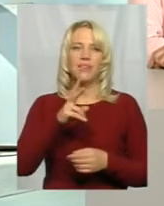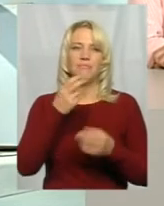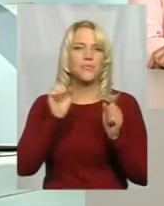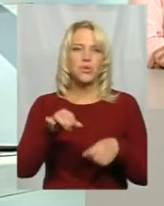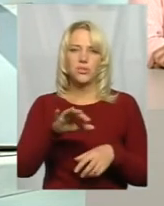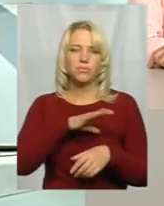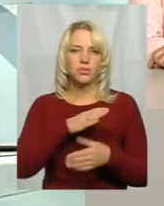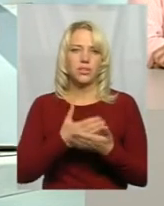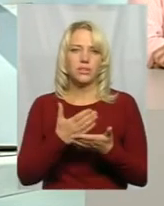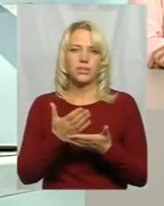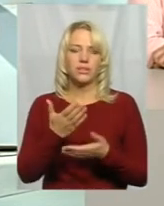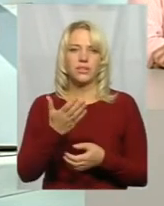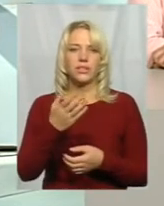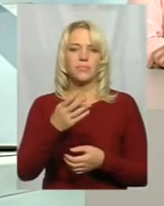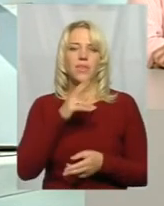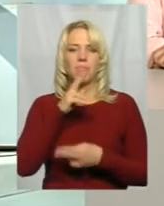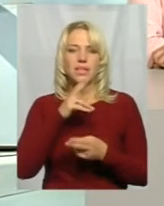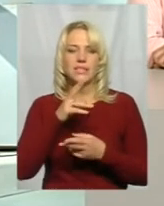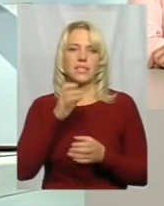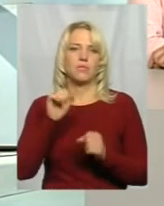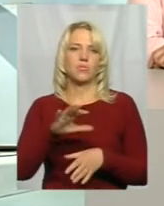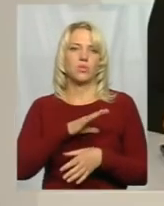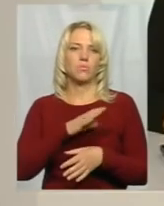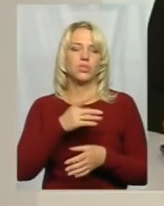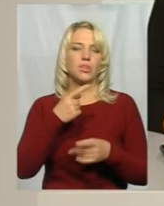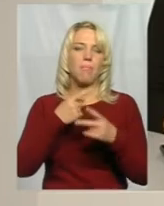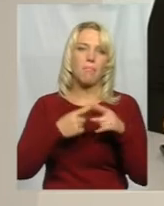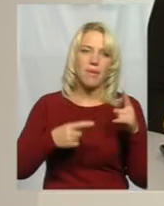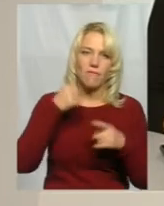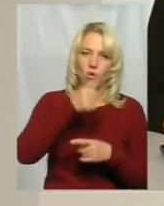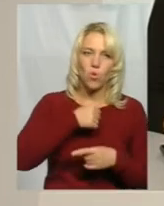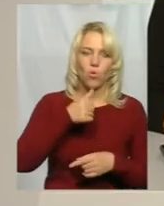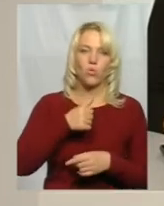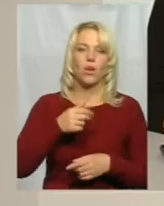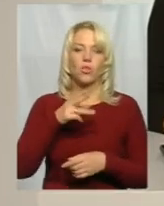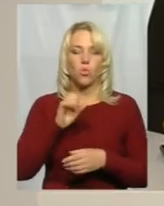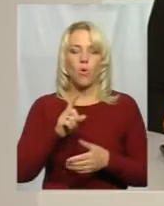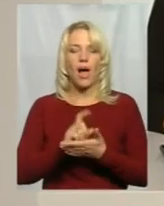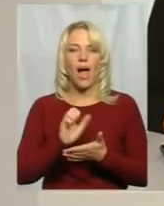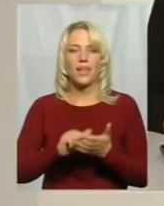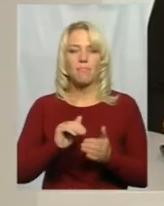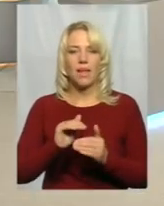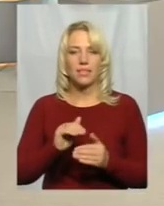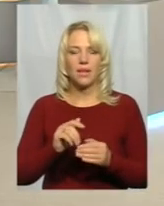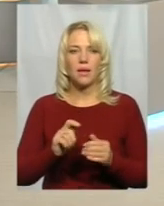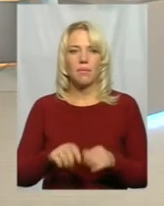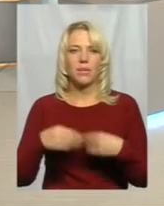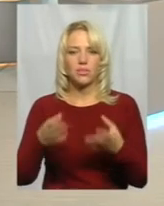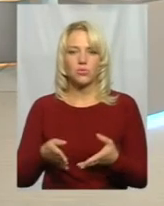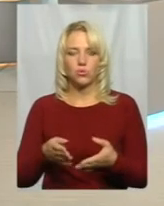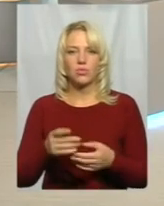коли проходить апеляційне скаження, пів року, так, то аліменти присуджуються з моменту звернення,